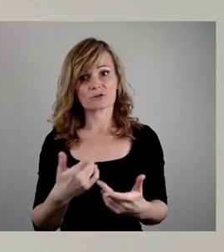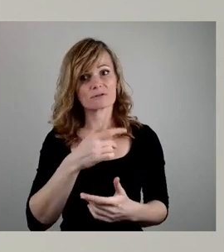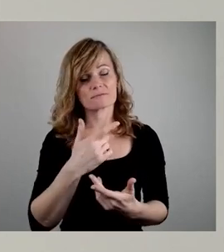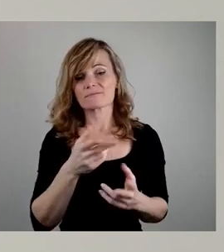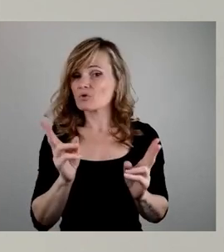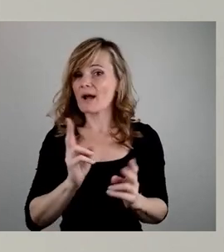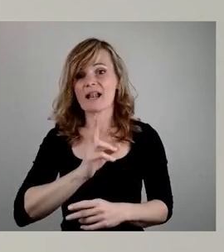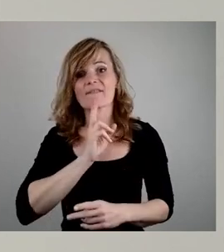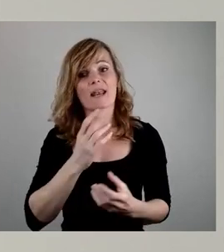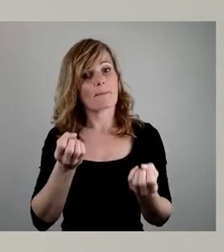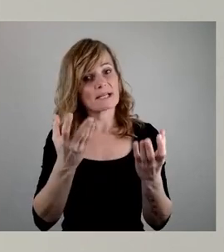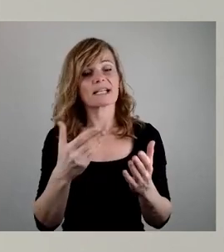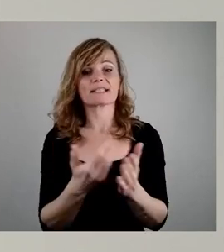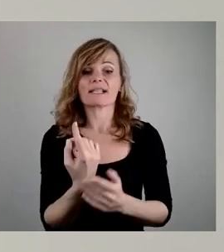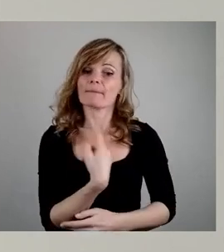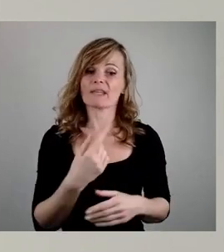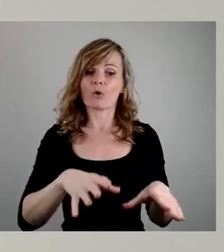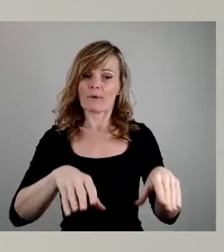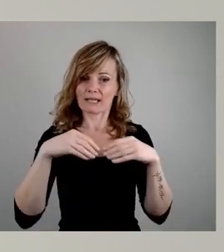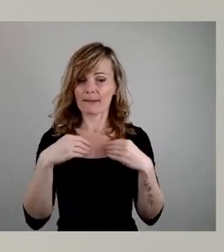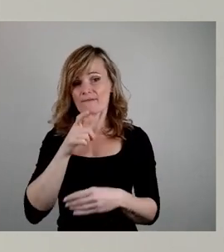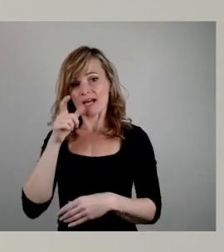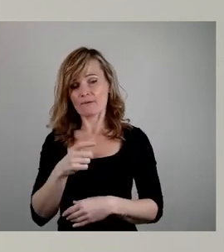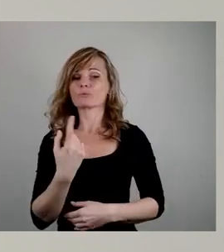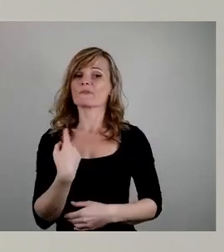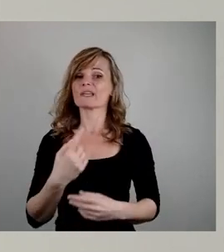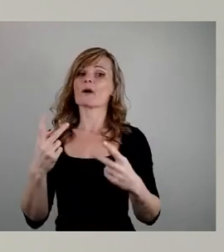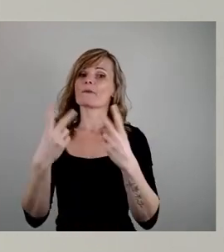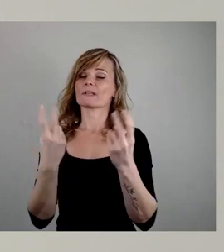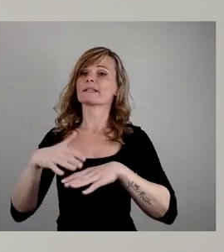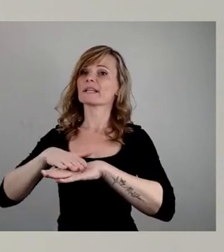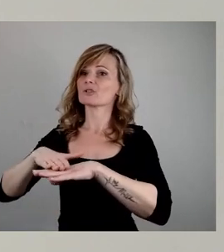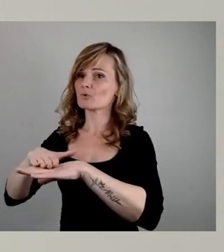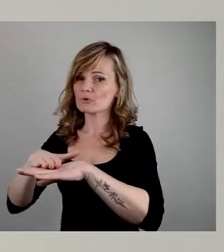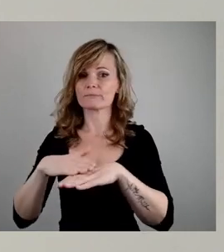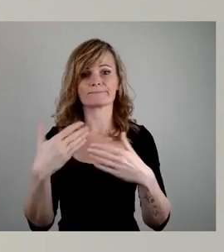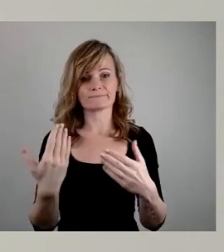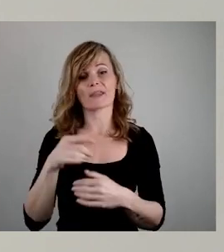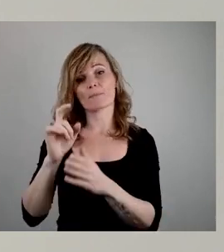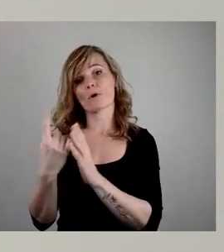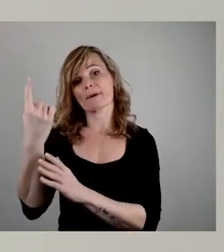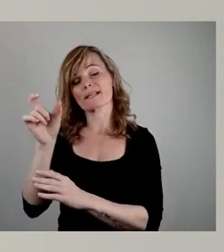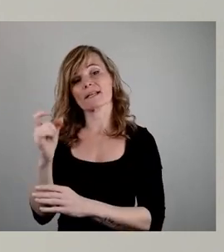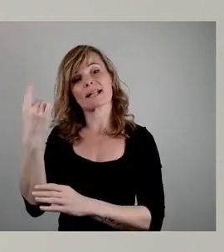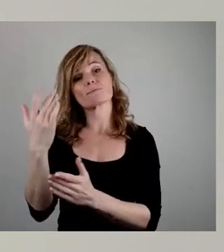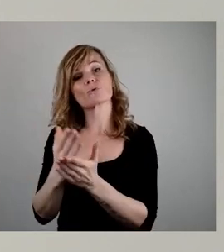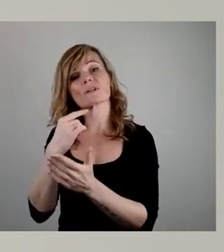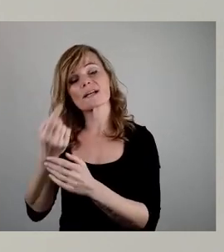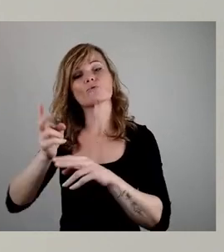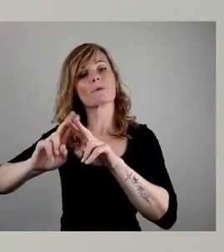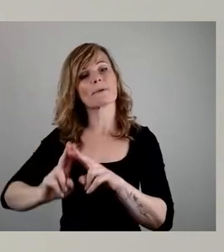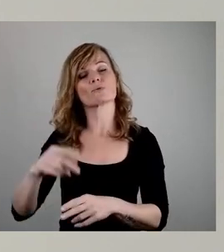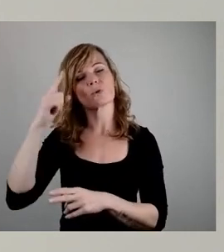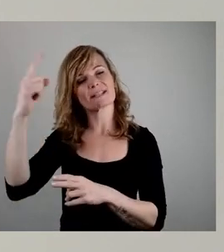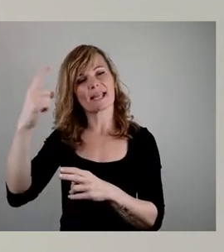entschuldigt. Und der Obergemeister hat es schon gesagt, die Überarbeitung des Gedenkortes wird im Rahmen des neuen